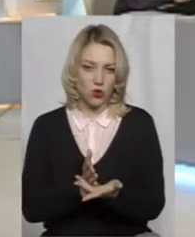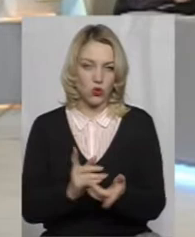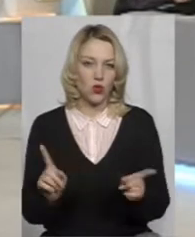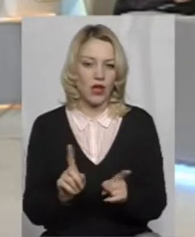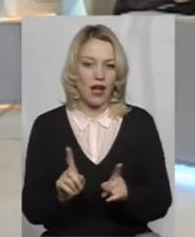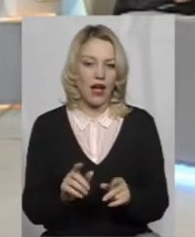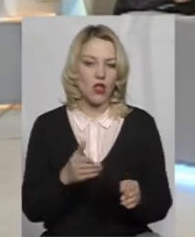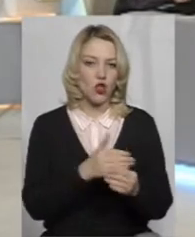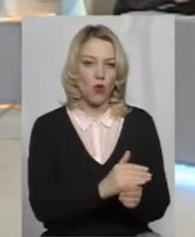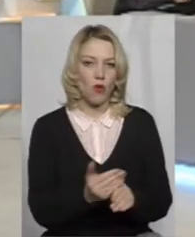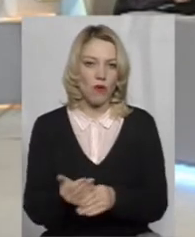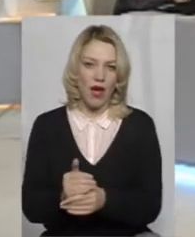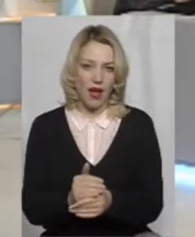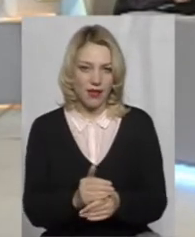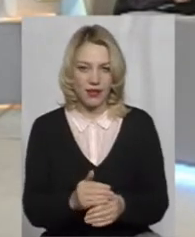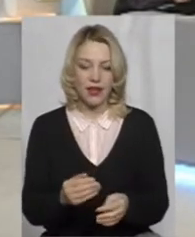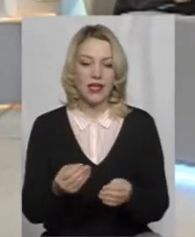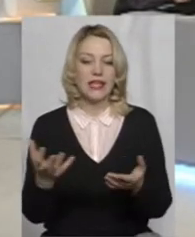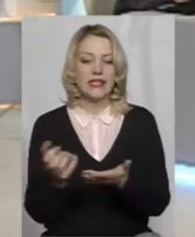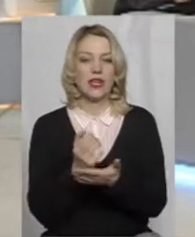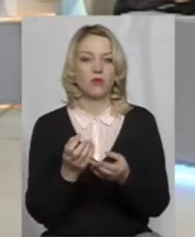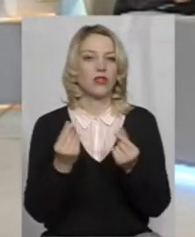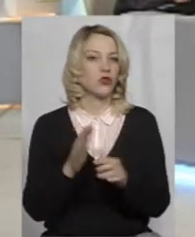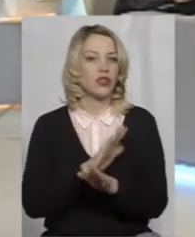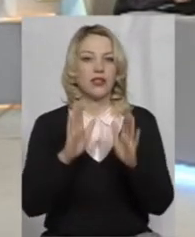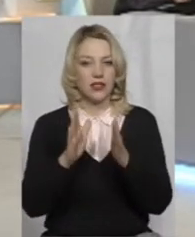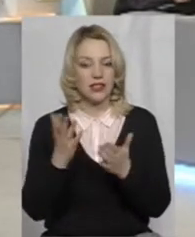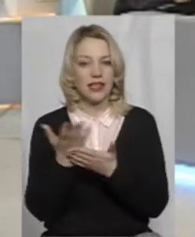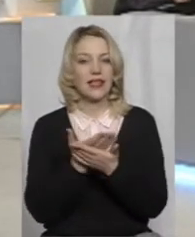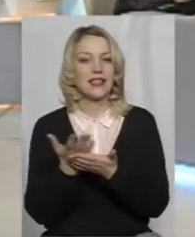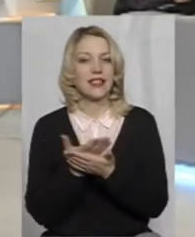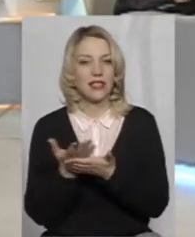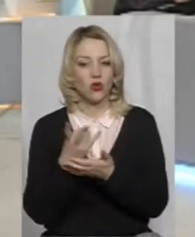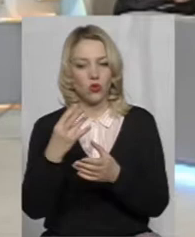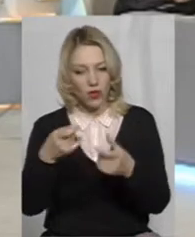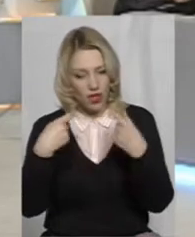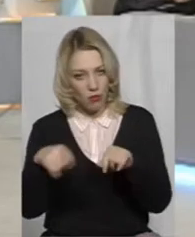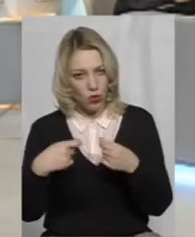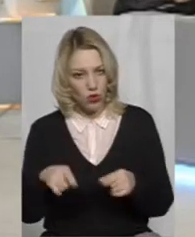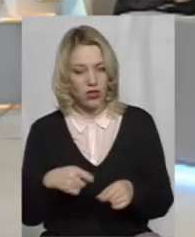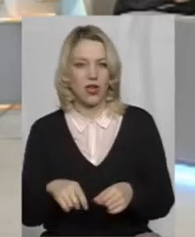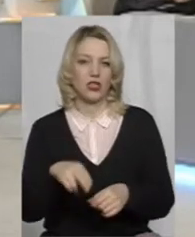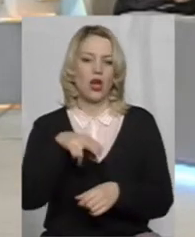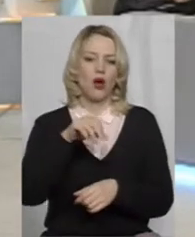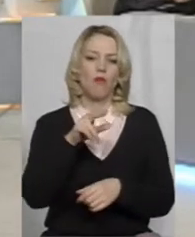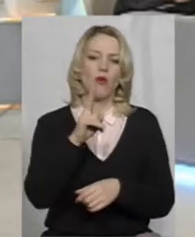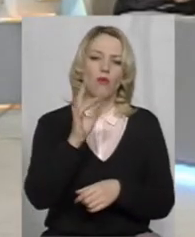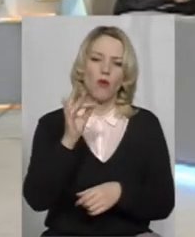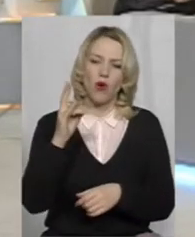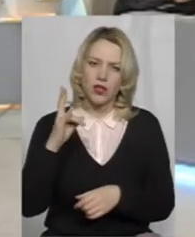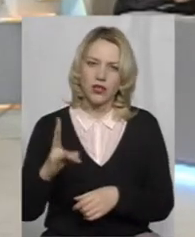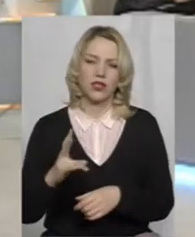допомагає заробляти кошти не тільки на кінопоказі, а й на продажі попкорну,